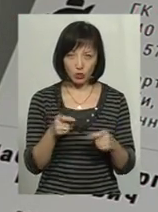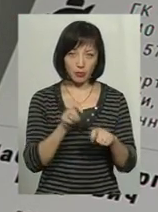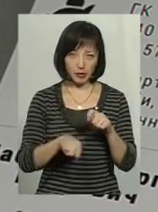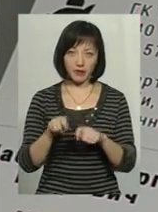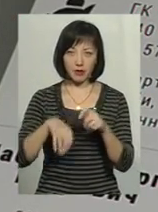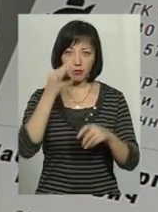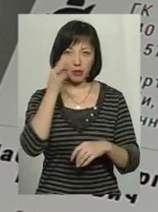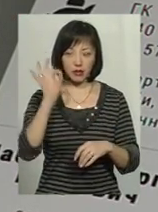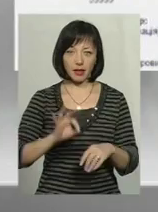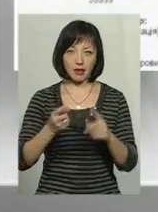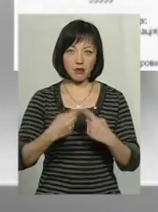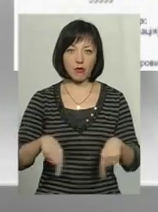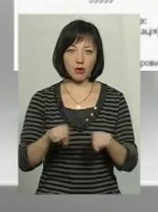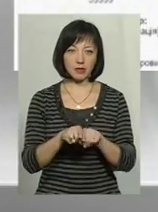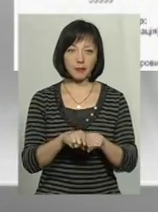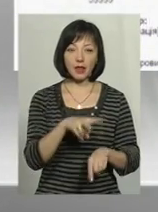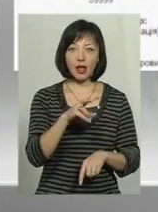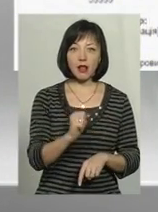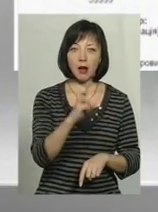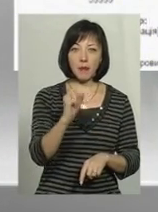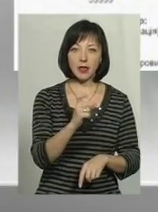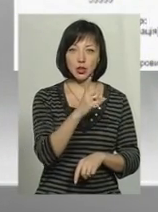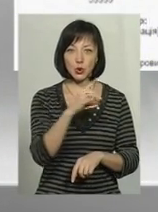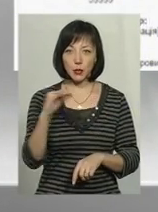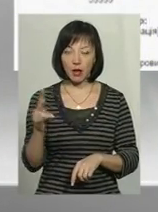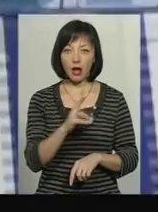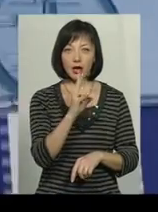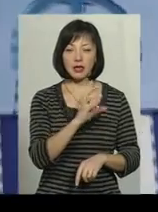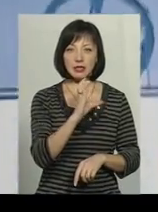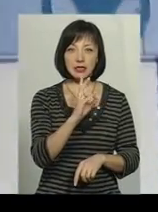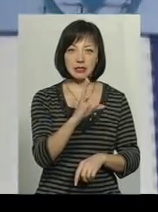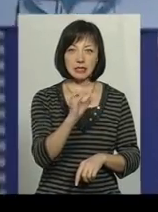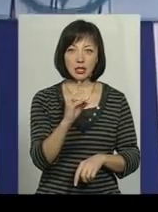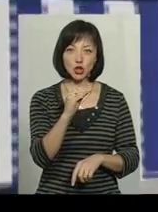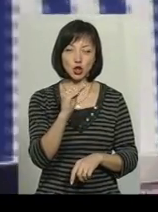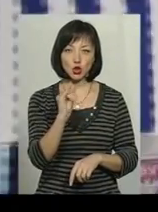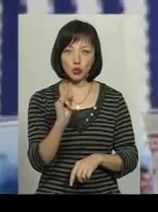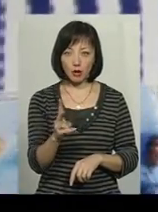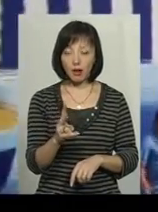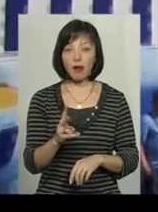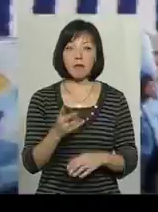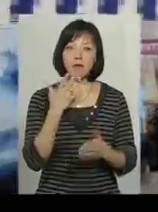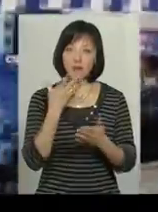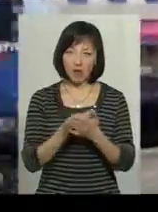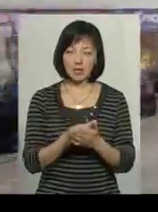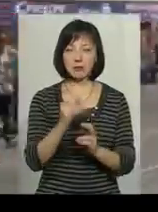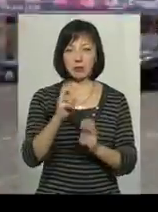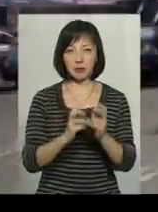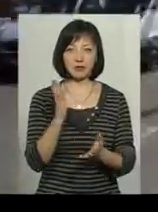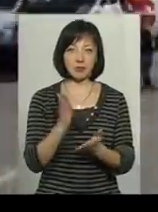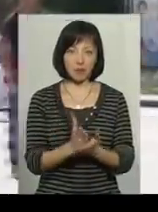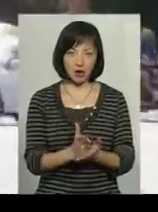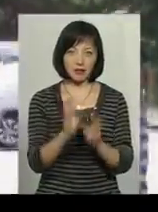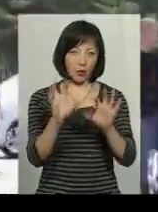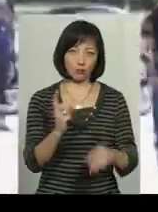компетентні органи. Сергій Лабазюк та Олександр Ксенжук мають власні підприємства, хоча закон нардепам це забороняє. А багатій